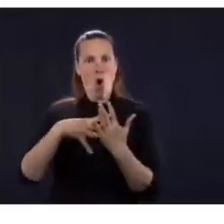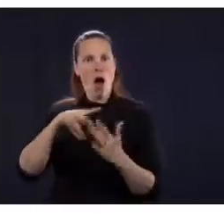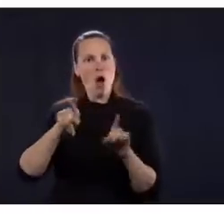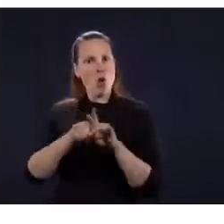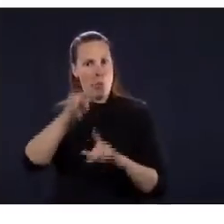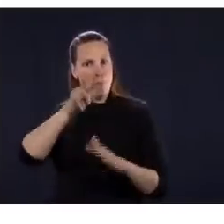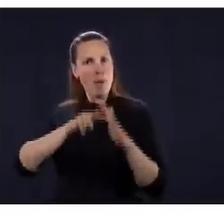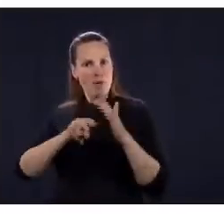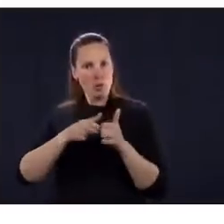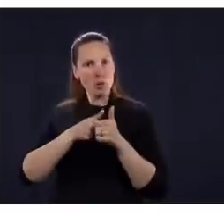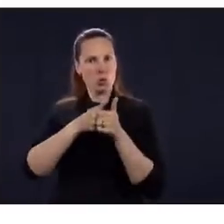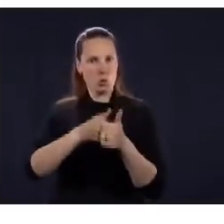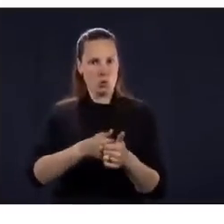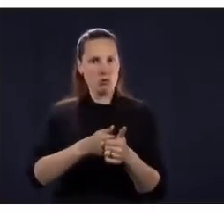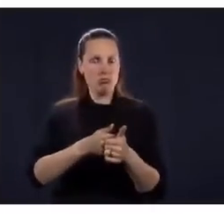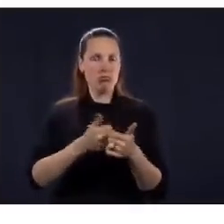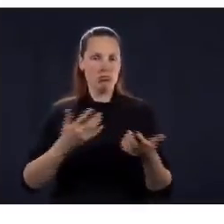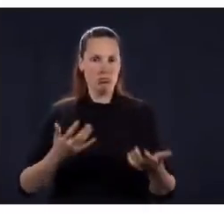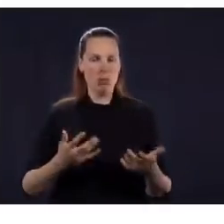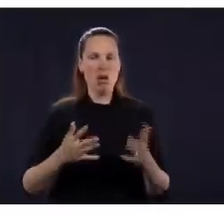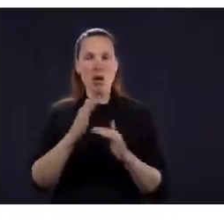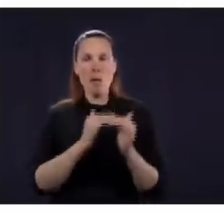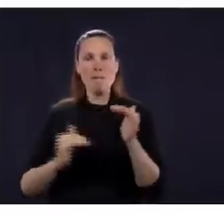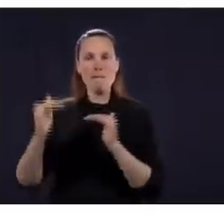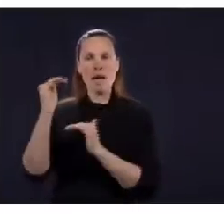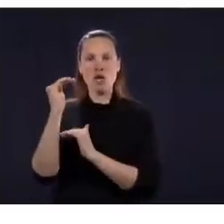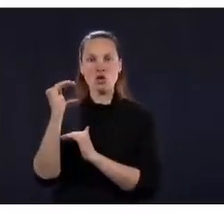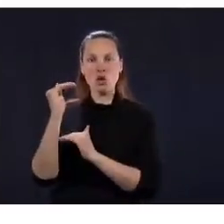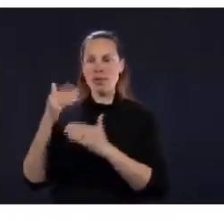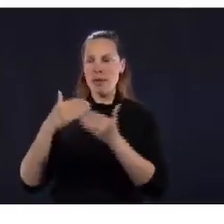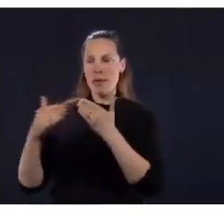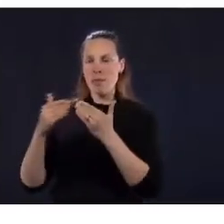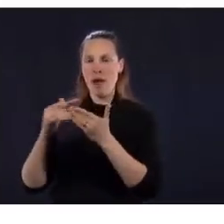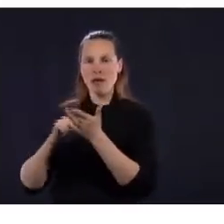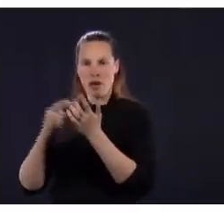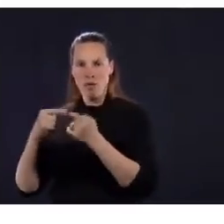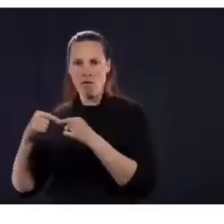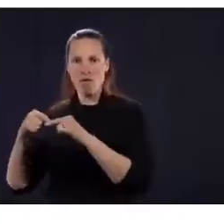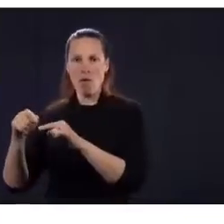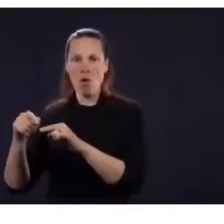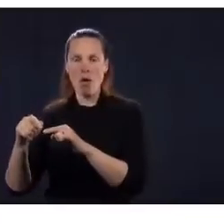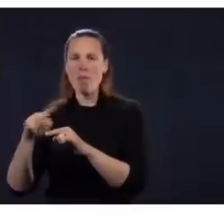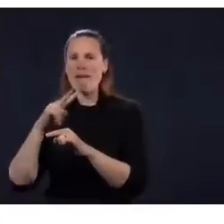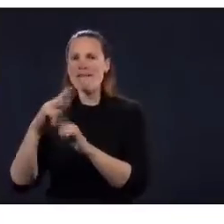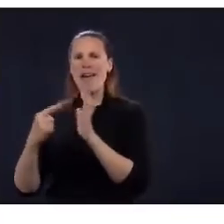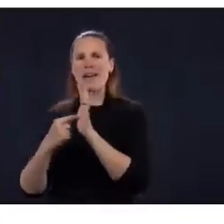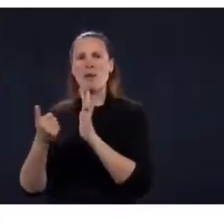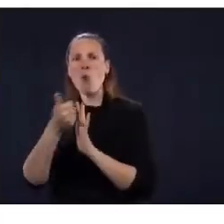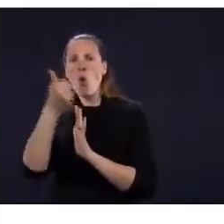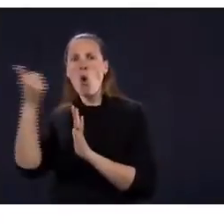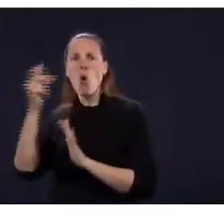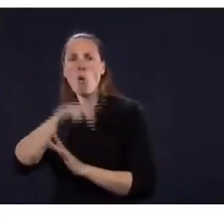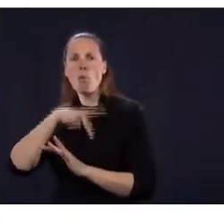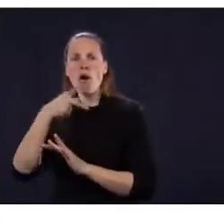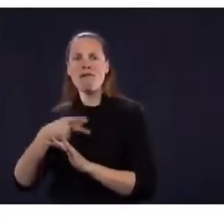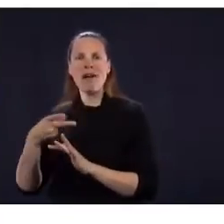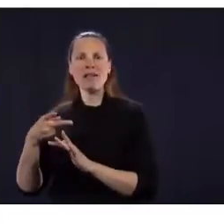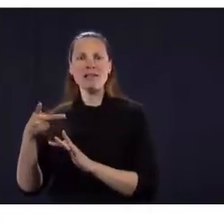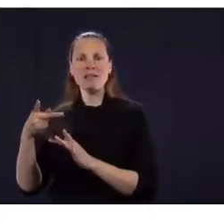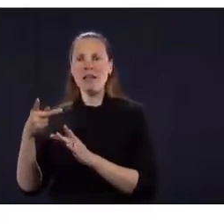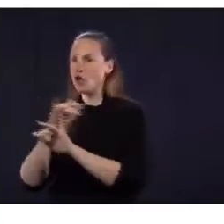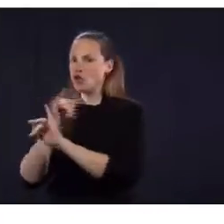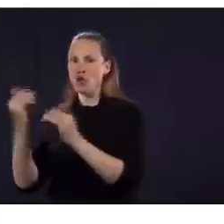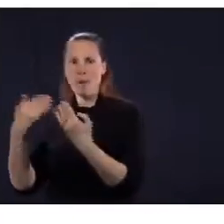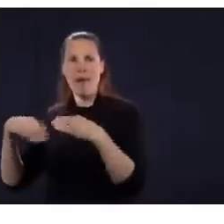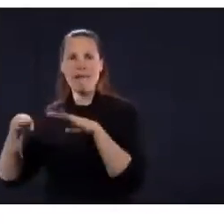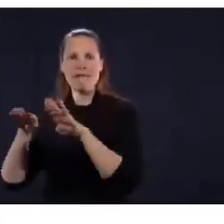avec les mesures qui ont été discutées, mises en place dans un guide avec la Commission